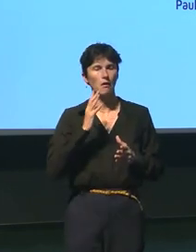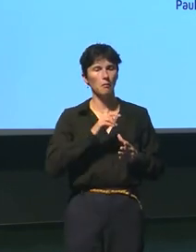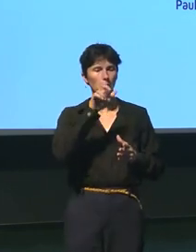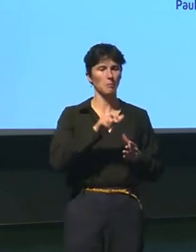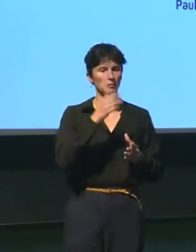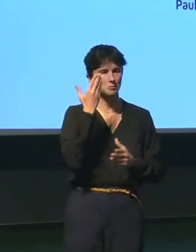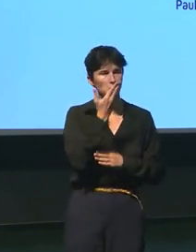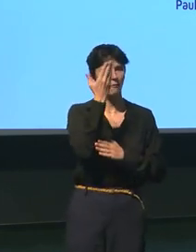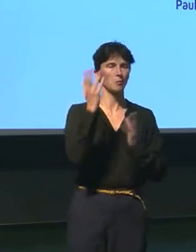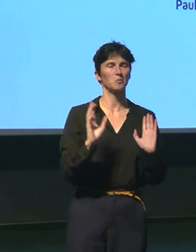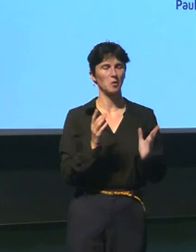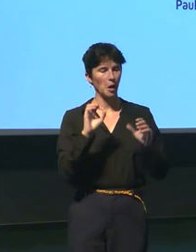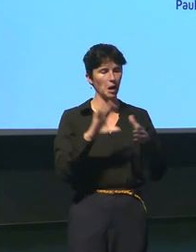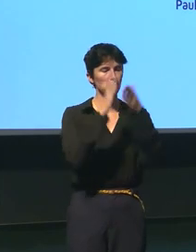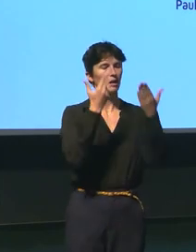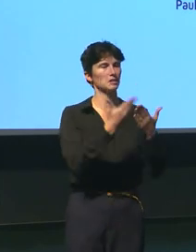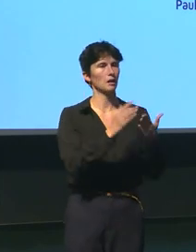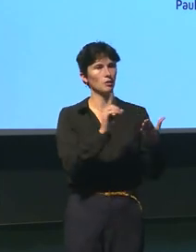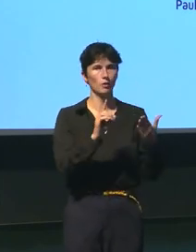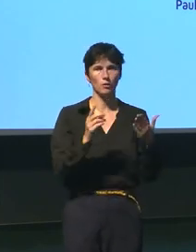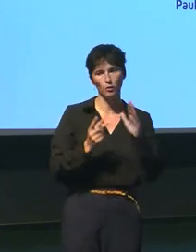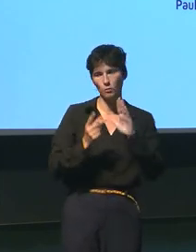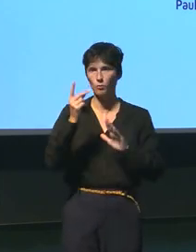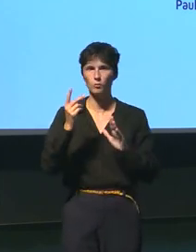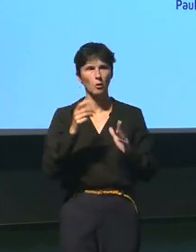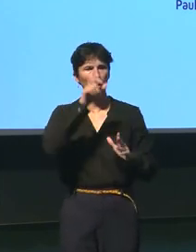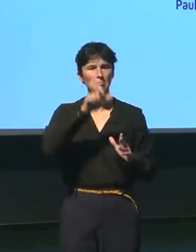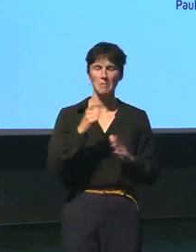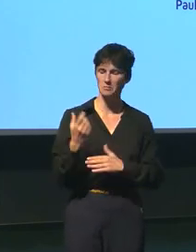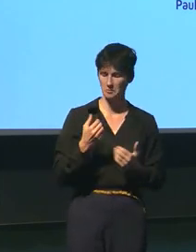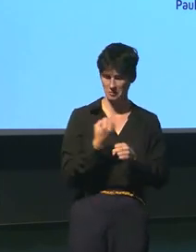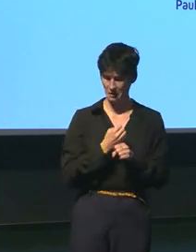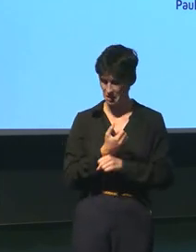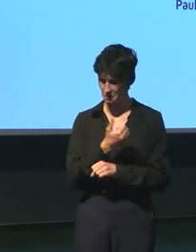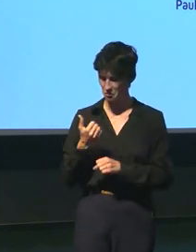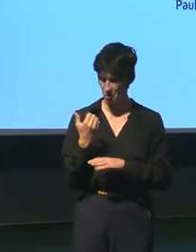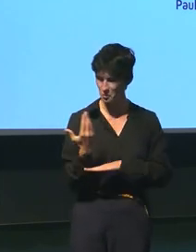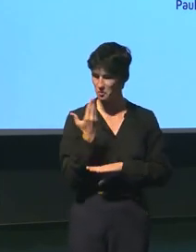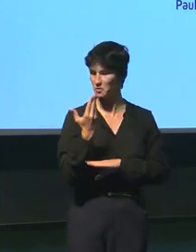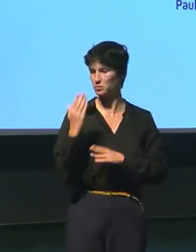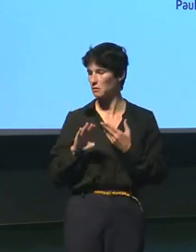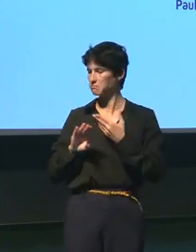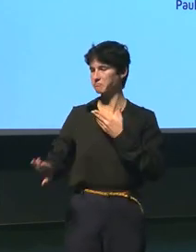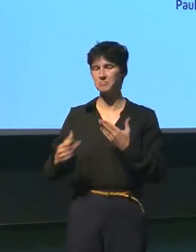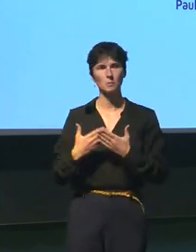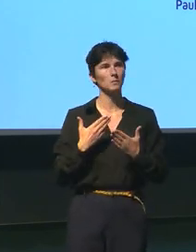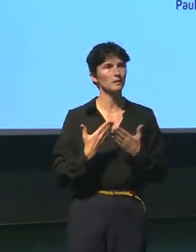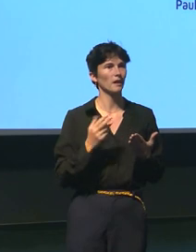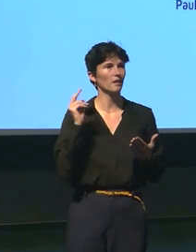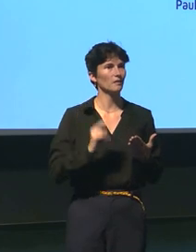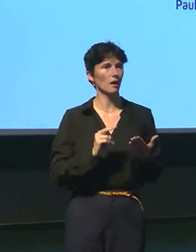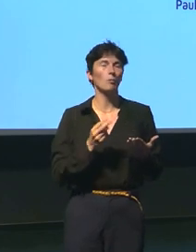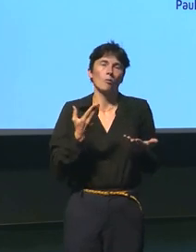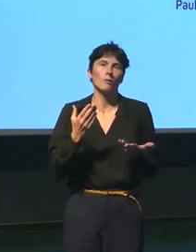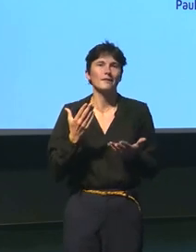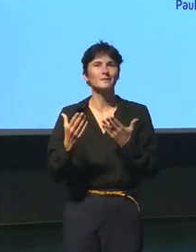blanche bon bref d'accord plutôt dans sa tournivoire et travaillant seul encore qu'elle est largement pas vraie quand on voit un personnage